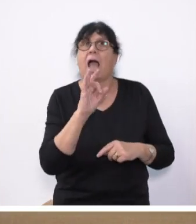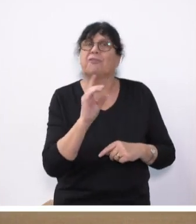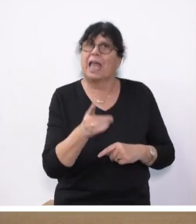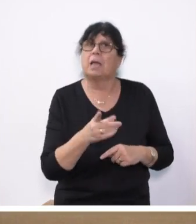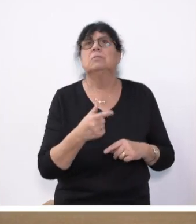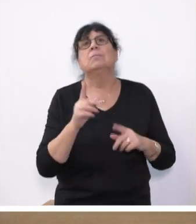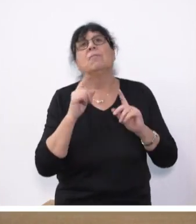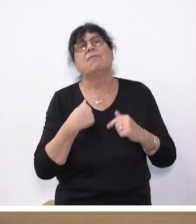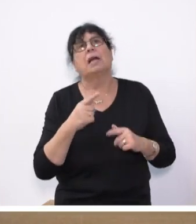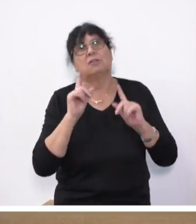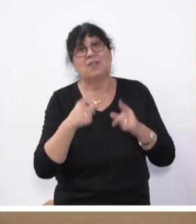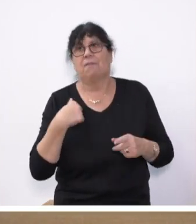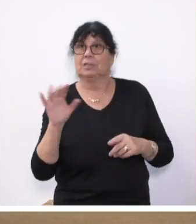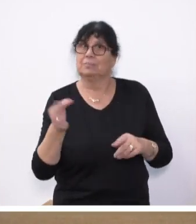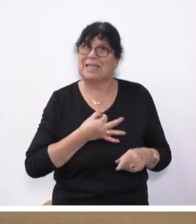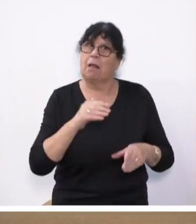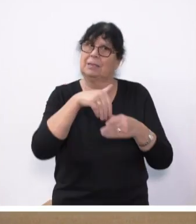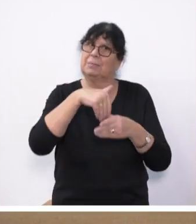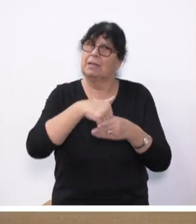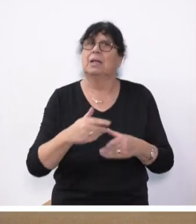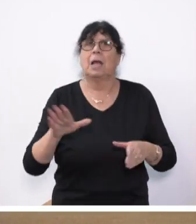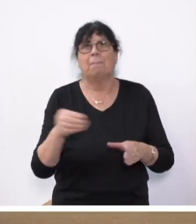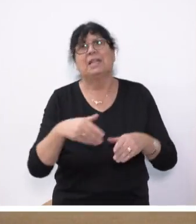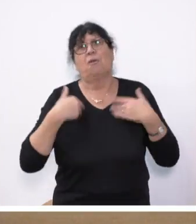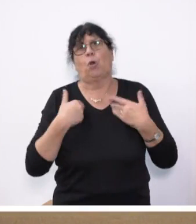werden wir uns, weil es um das Saarland geht, mit freuen.